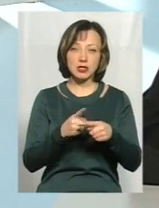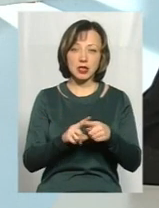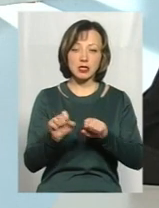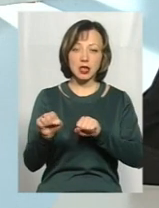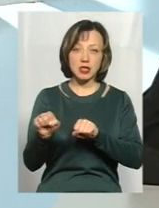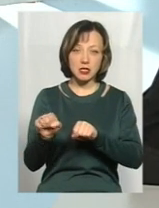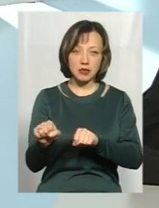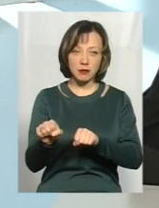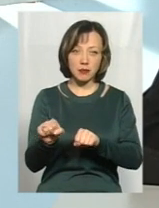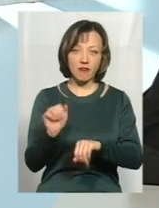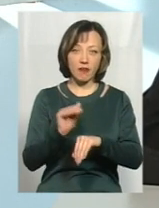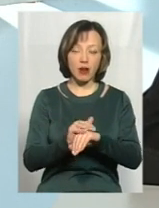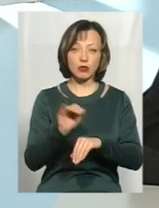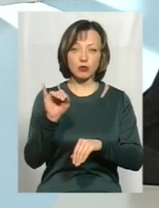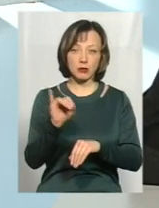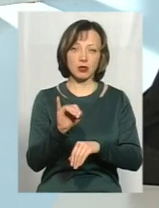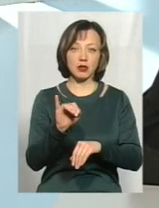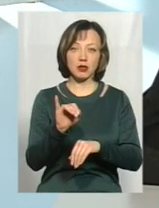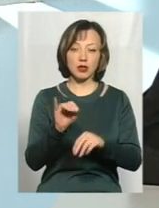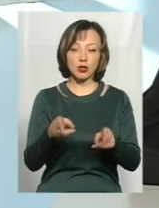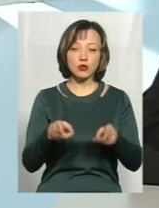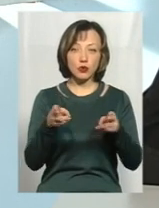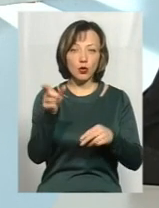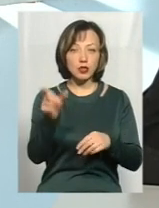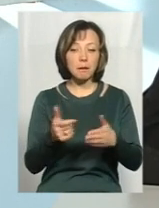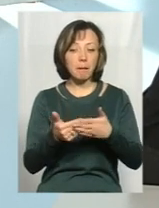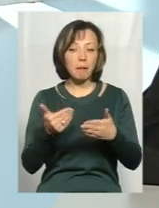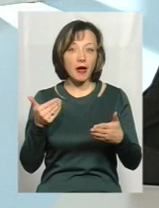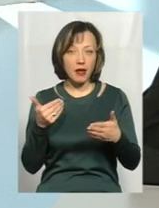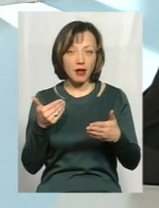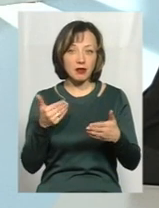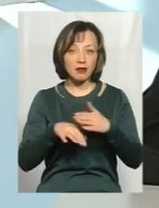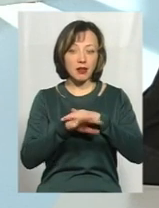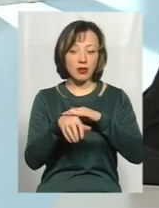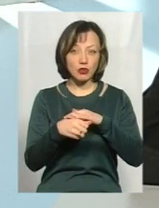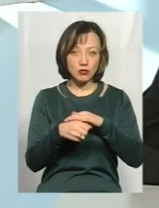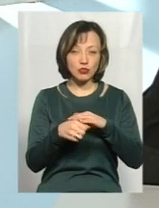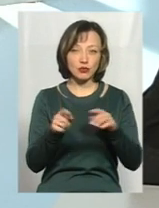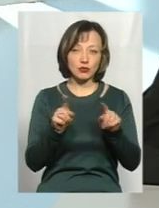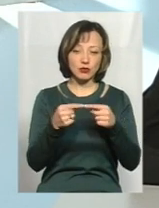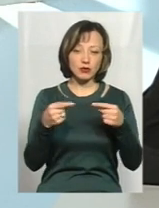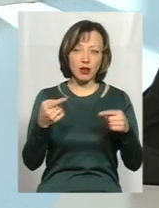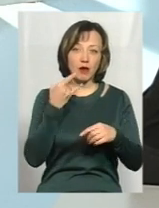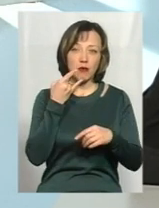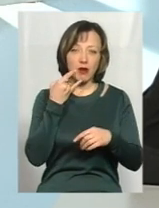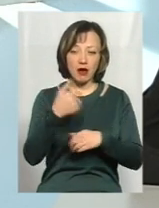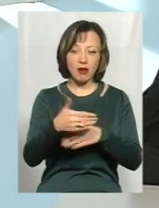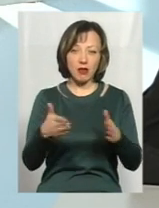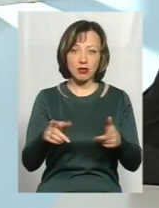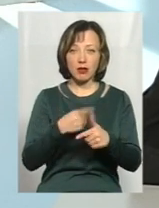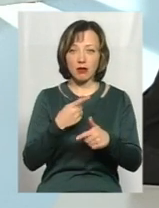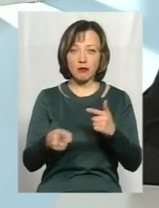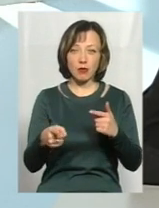захисним таким фактором, і злочинець перед тим, як піти вкрасти якийсь акумулятор на батарею чи